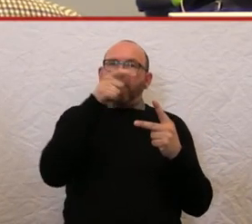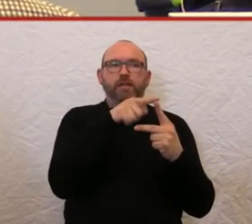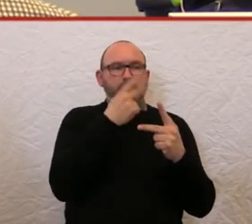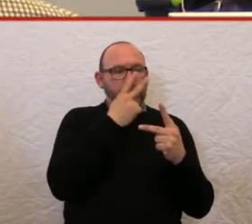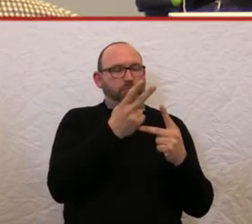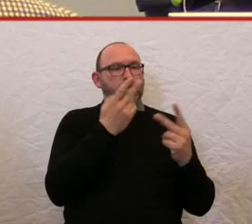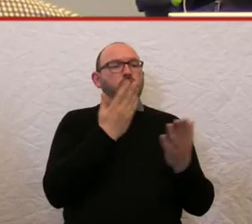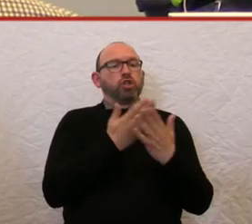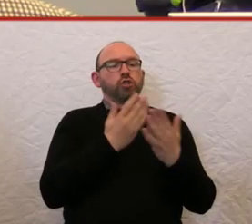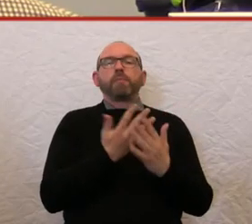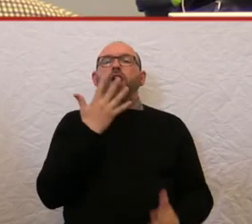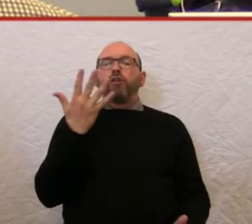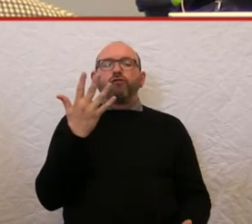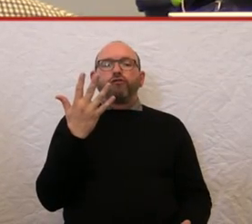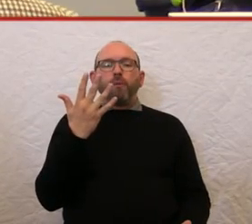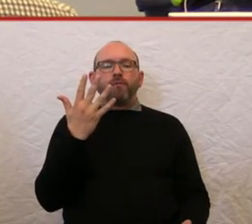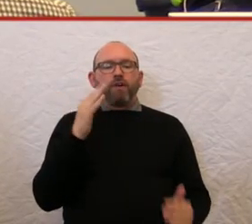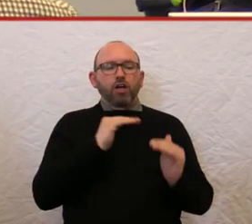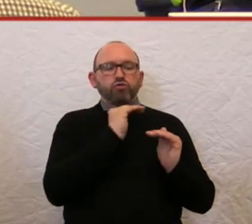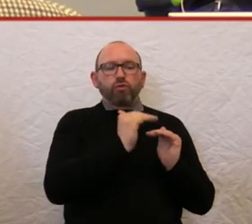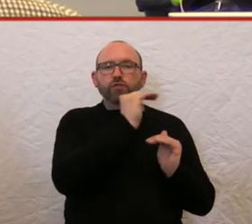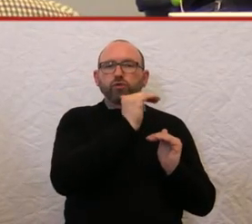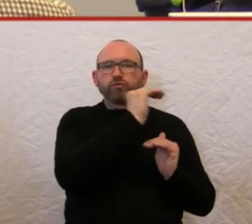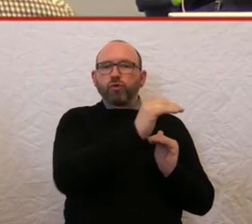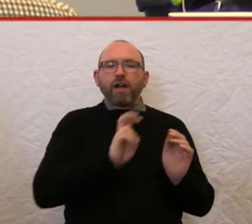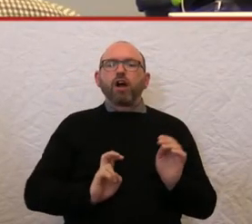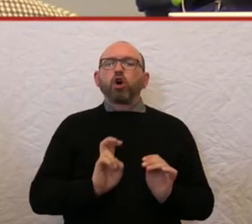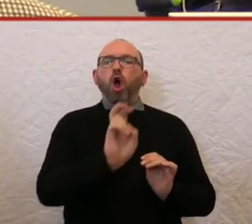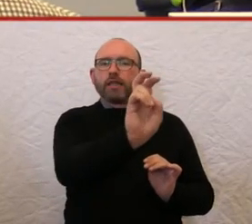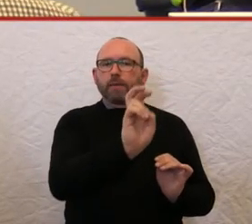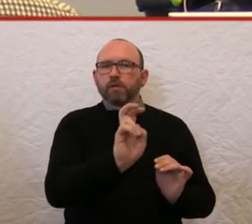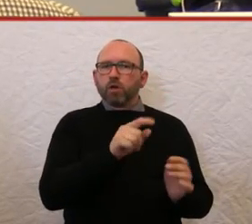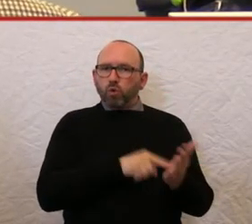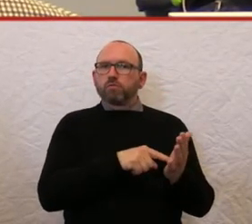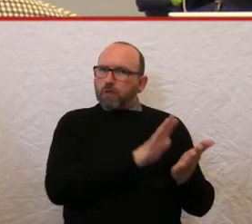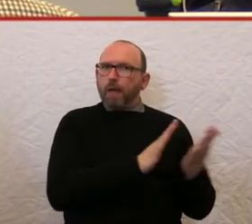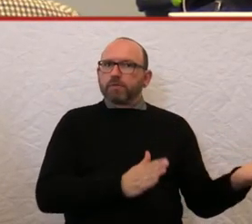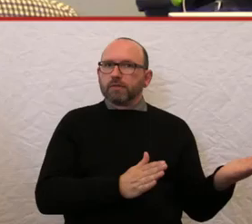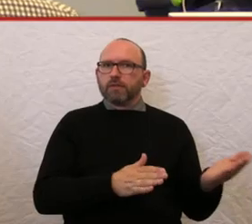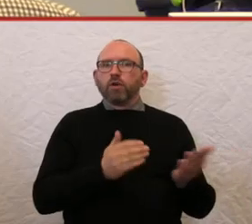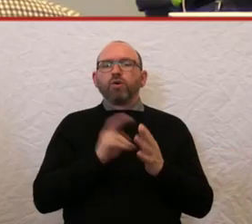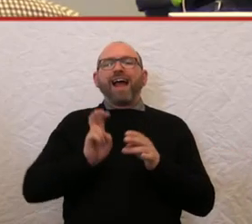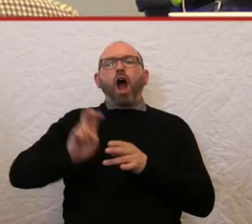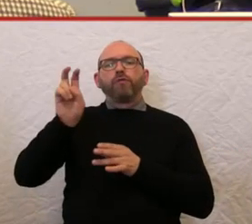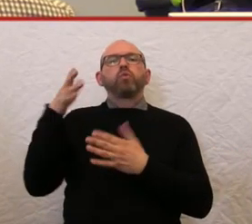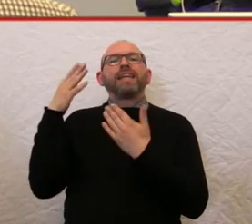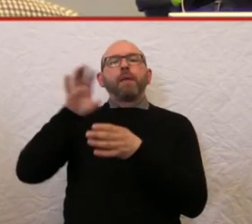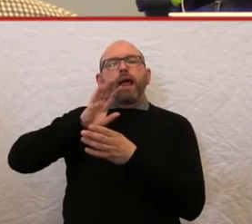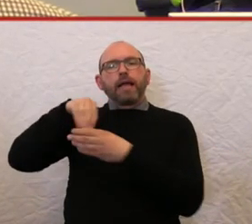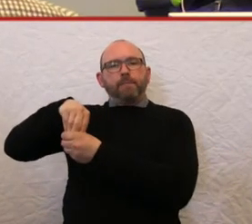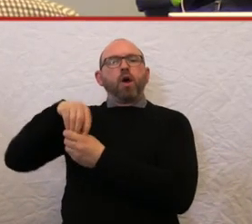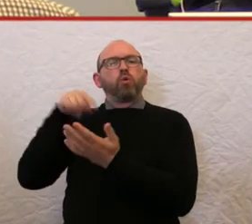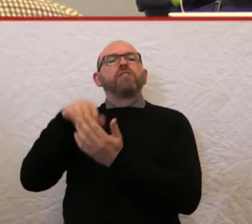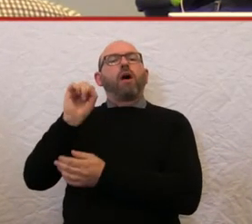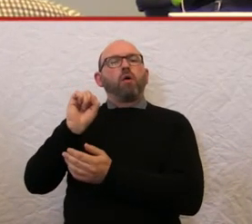bauen wegen fünf Stufen eine Rolltreppe. Einfach, weil es geht. Die bauen in Aufzüge, Klimaanlagen, weil es geht. Und